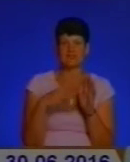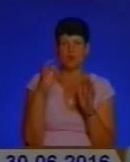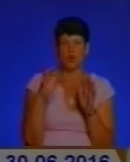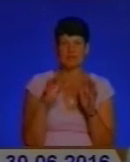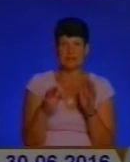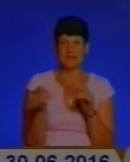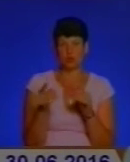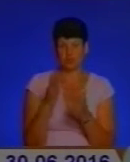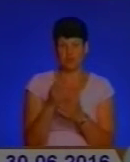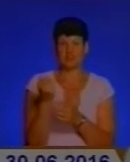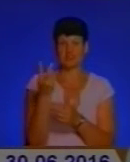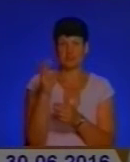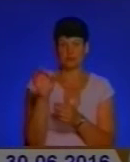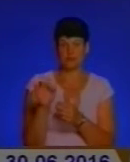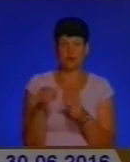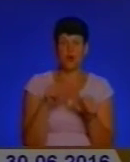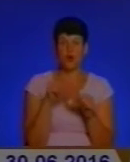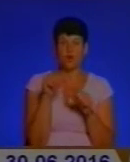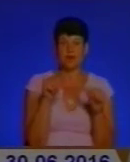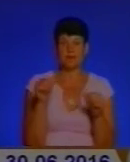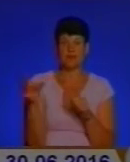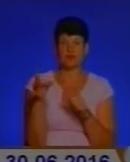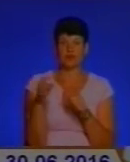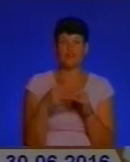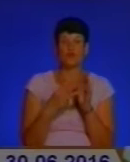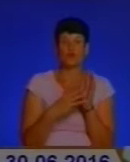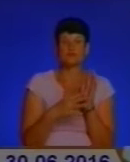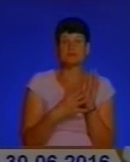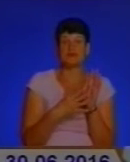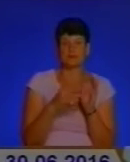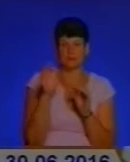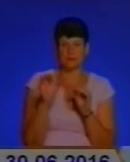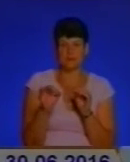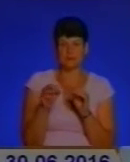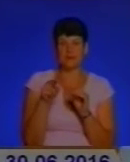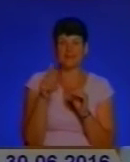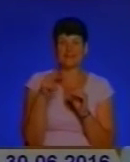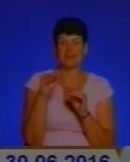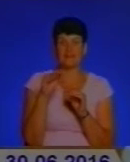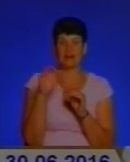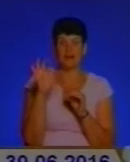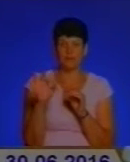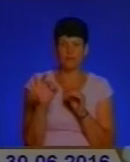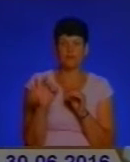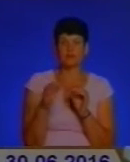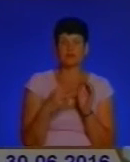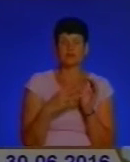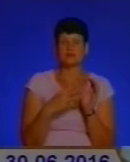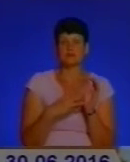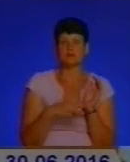при чому Тернопіль має 12%, деякі райони – 89%. ПДФО – це податок номер один, який залишається в громадах,